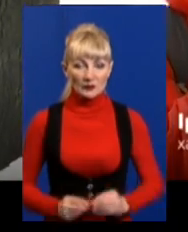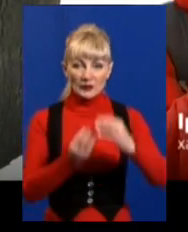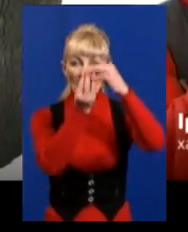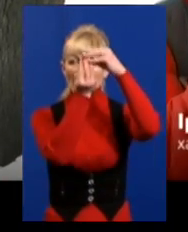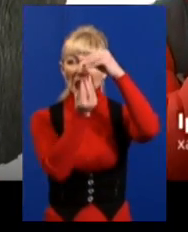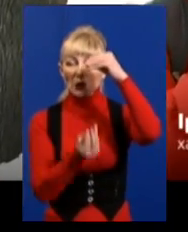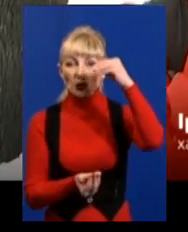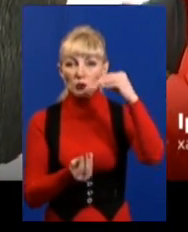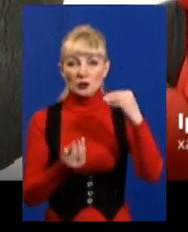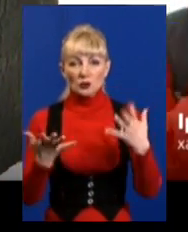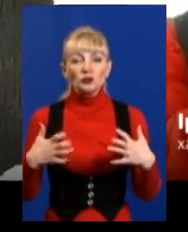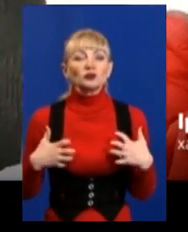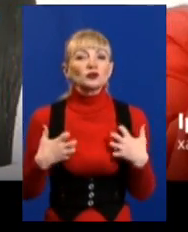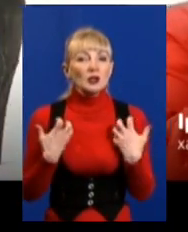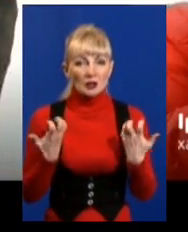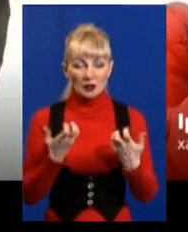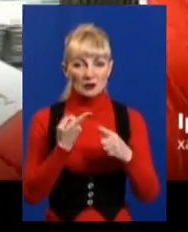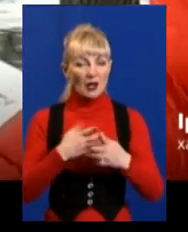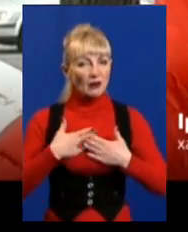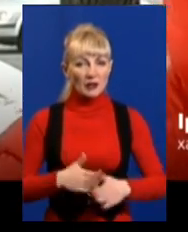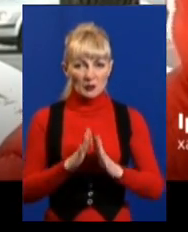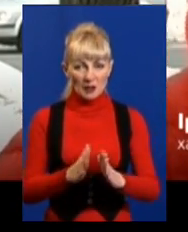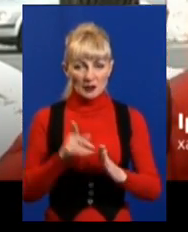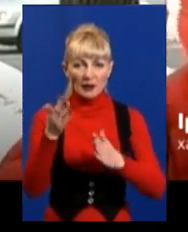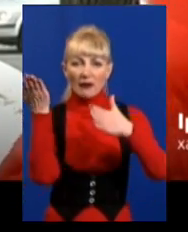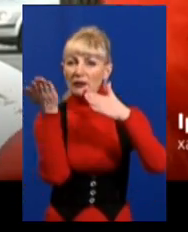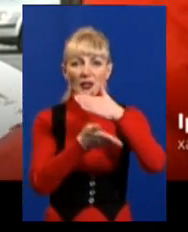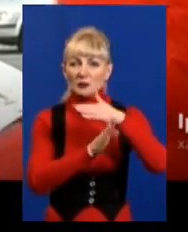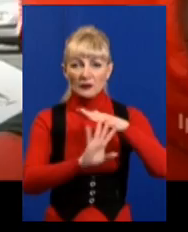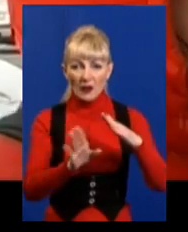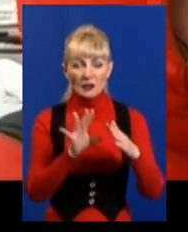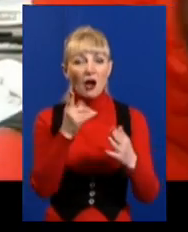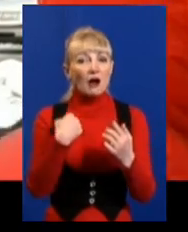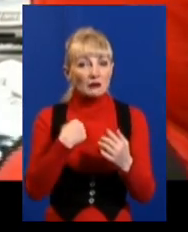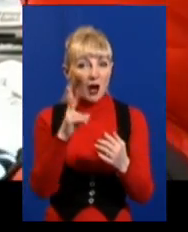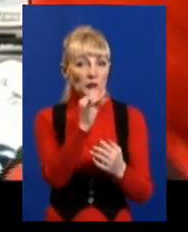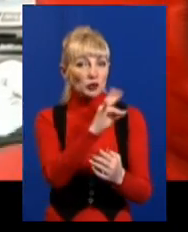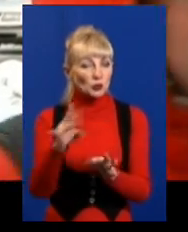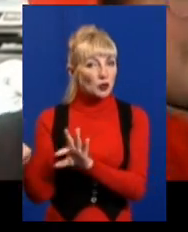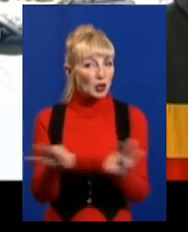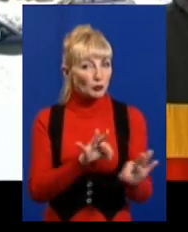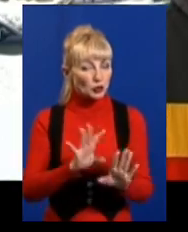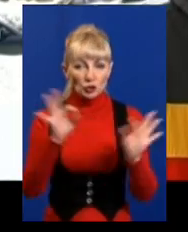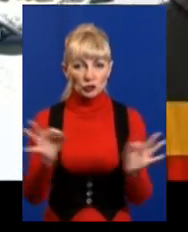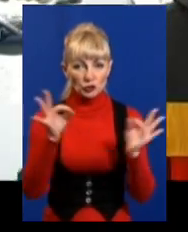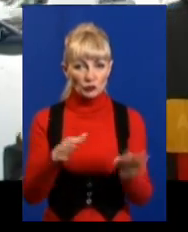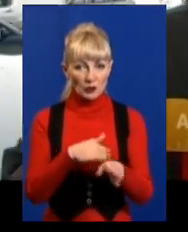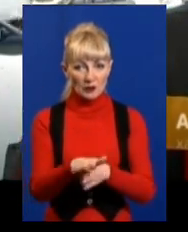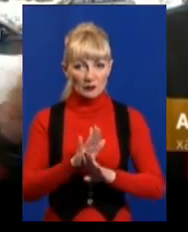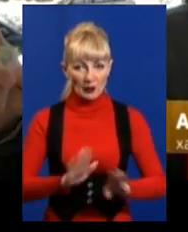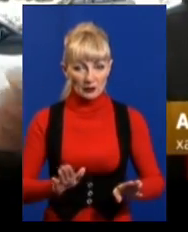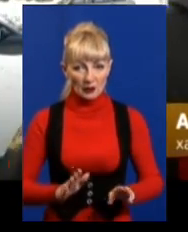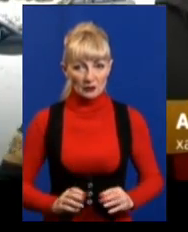Сасульки? Ужасаєш. Бурульки? Жахають, неприємно, не збивають бурульки. До нас ніхто не приїжджає і нічого не робить. Беру такий